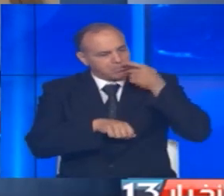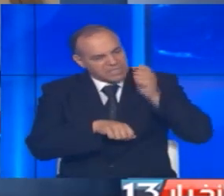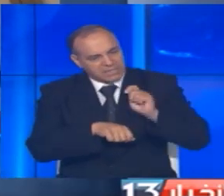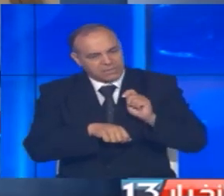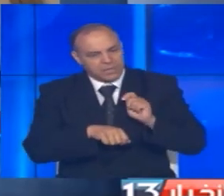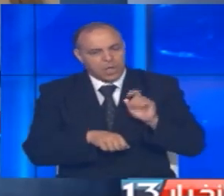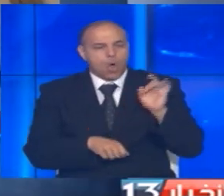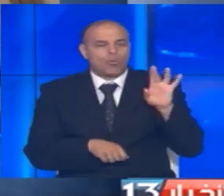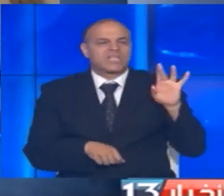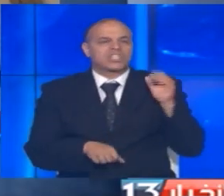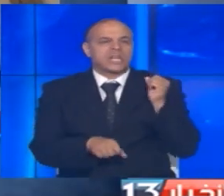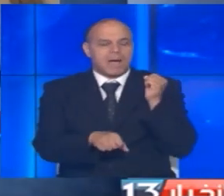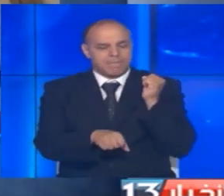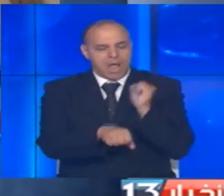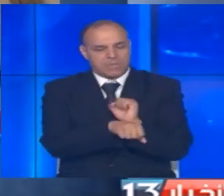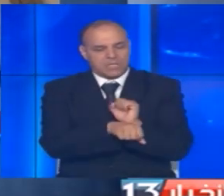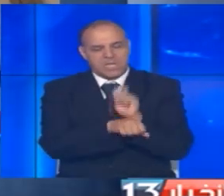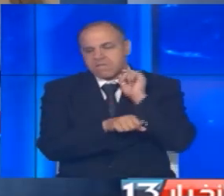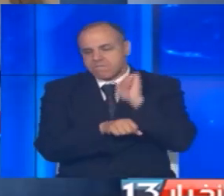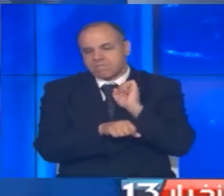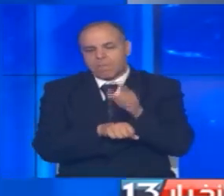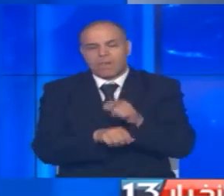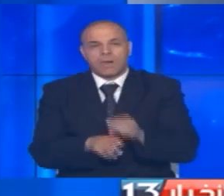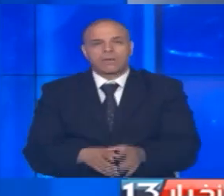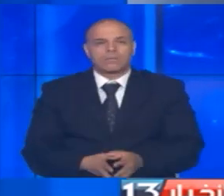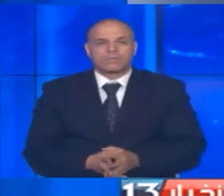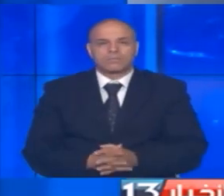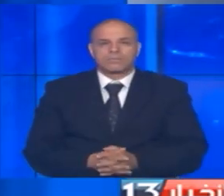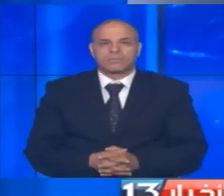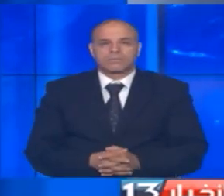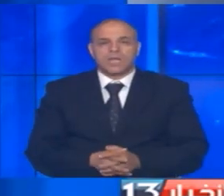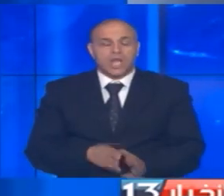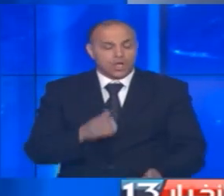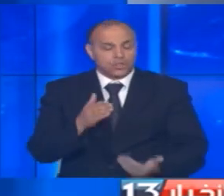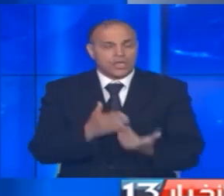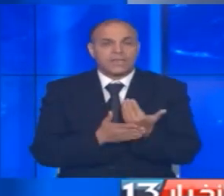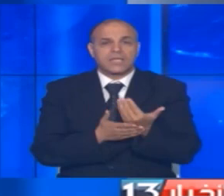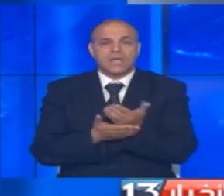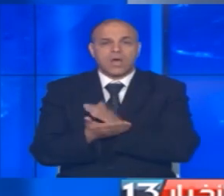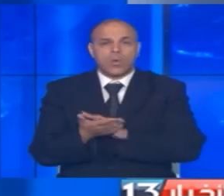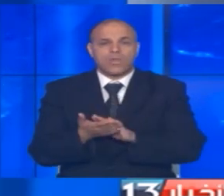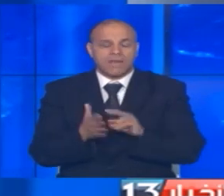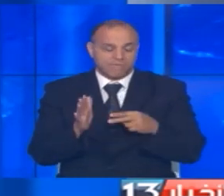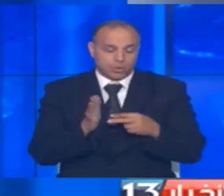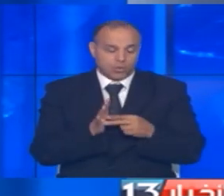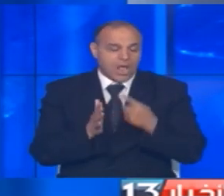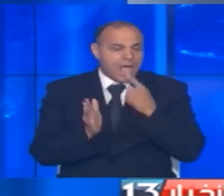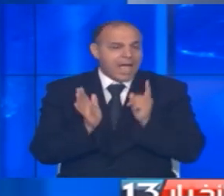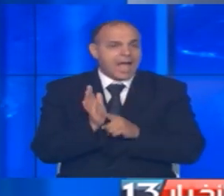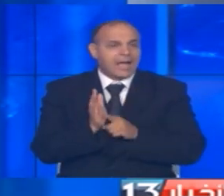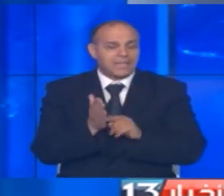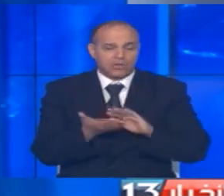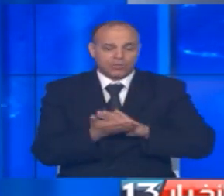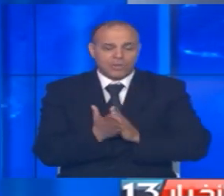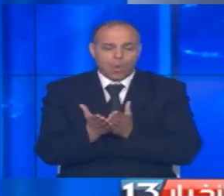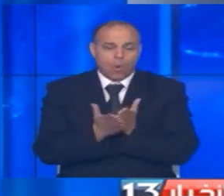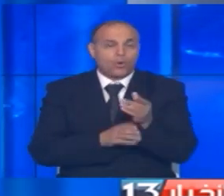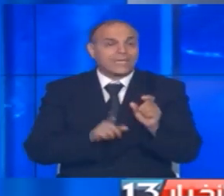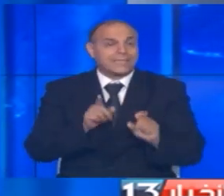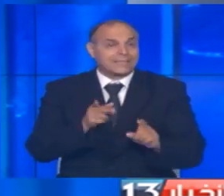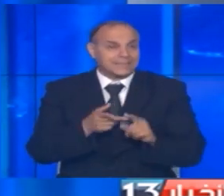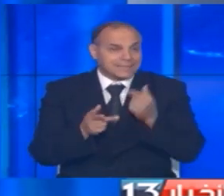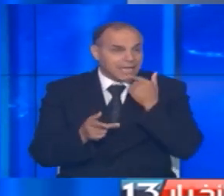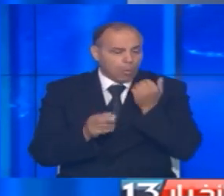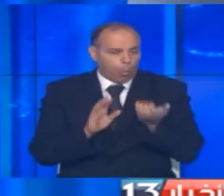15 عاما في مستجدة الوضع في سوريا أكد المرصد السوري لحقوق